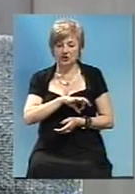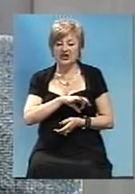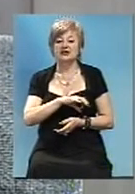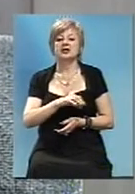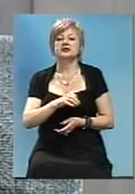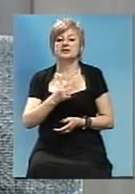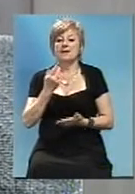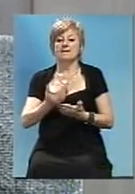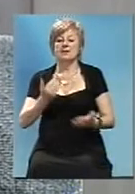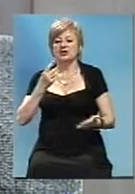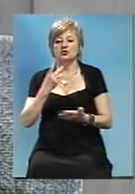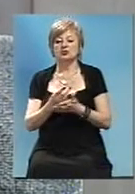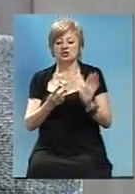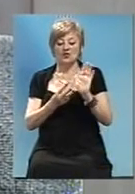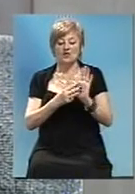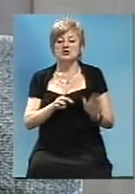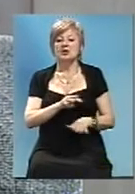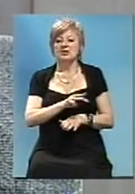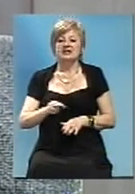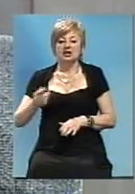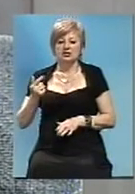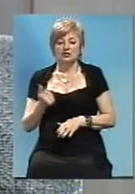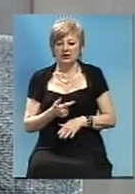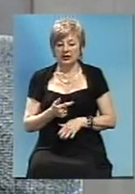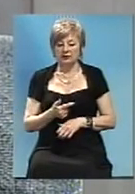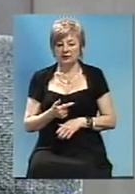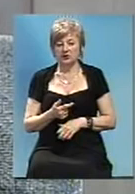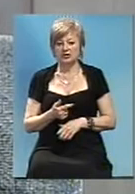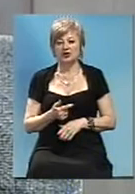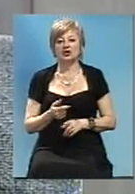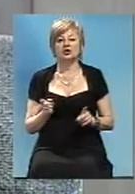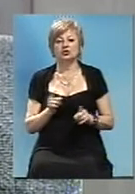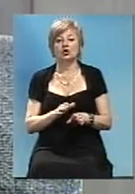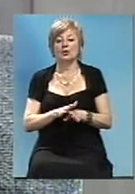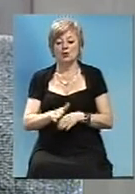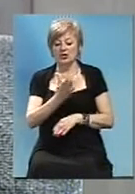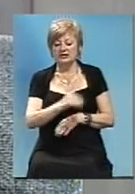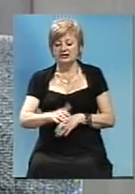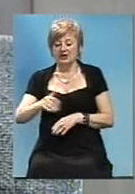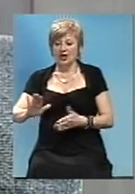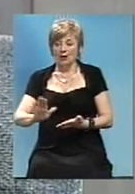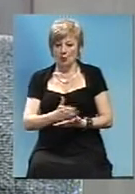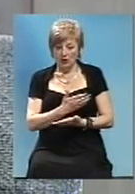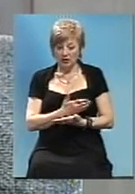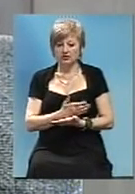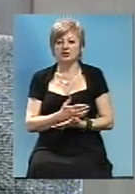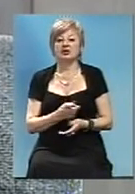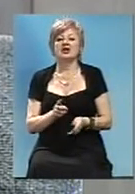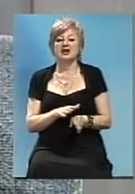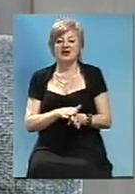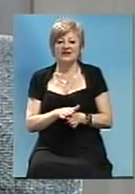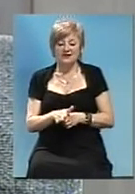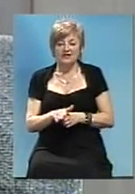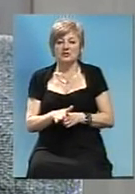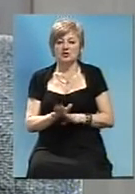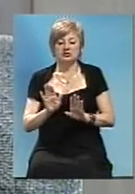предусматривалось 8 млрд гривень. Т.е. нам, щоб убрать полностью ямочность і выполнить зимніе